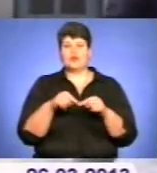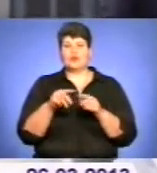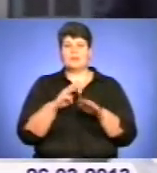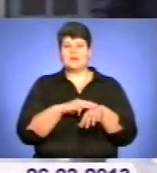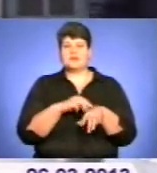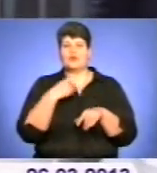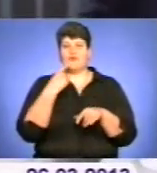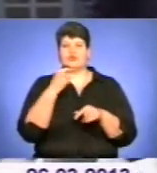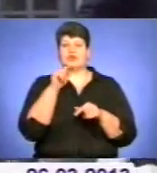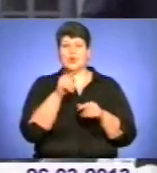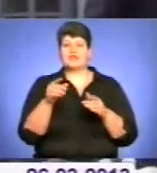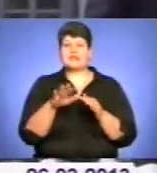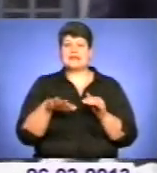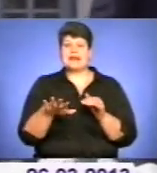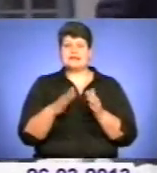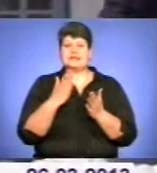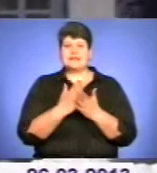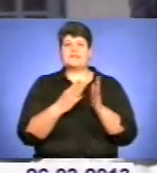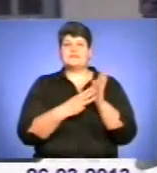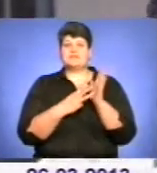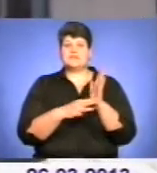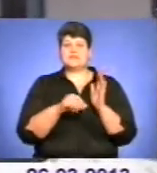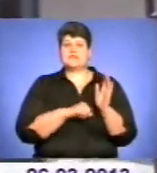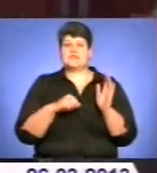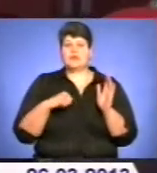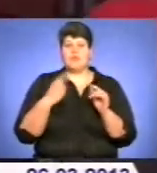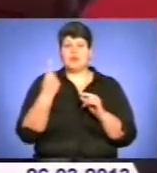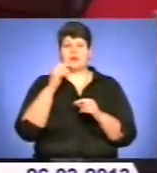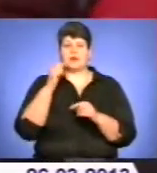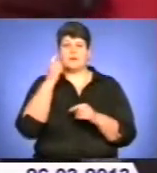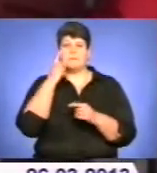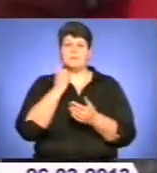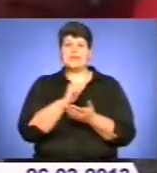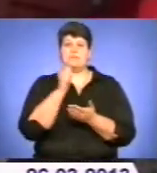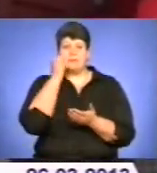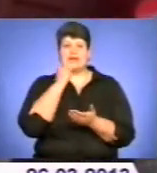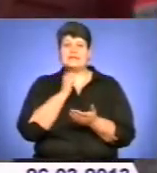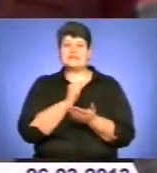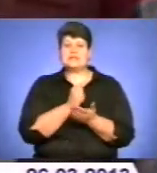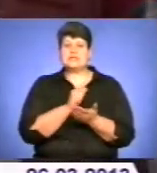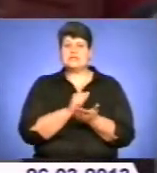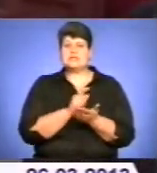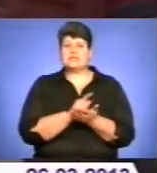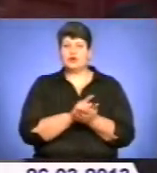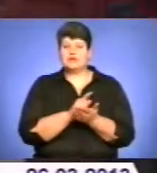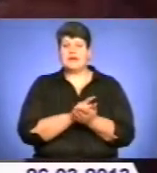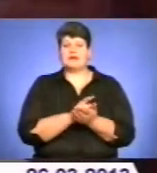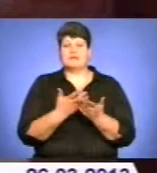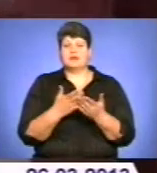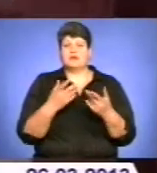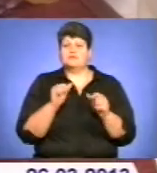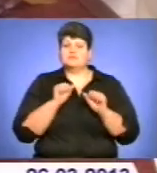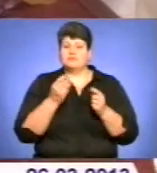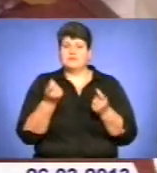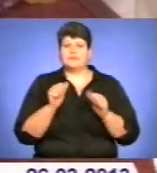розповідає, що на його ділянці мешкає понад 80 самотніх пенсіонерів. Ці люди найменш захищені перед такими несподіваними природніми катаклізмами,